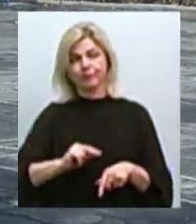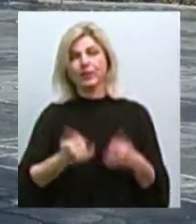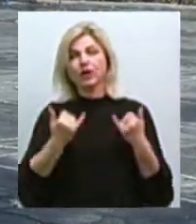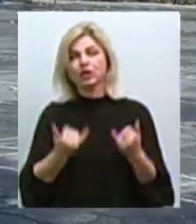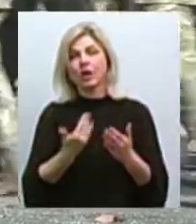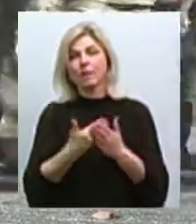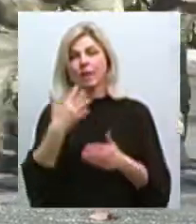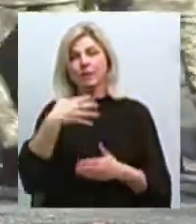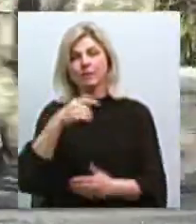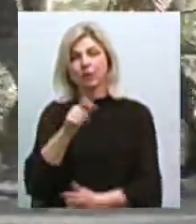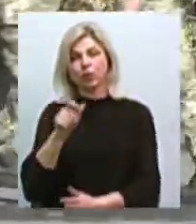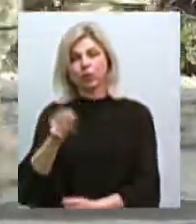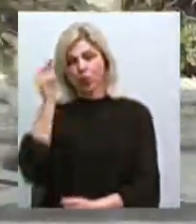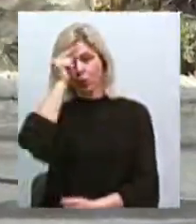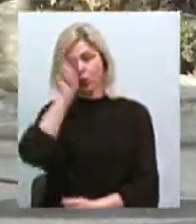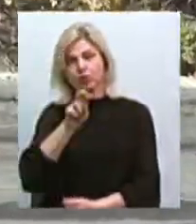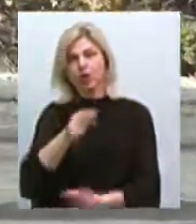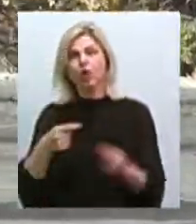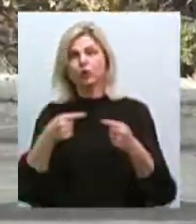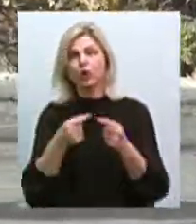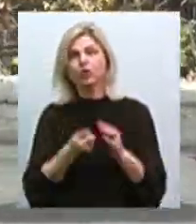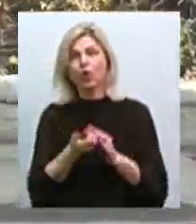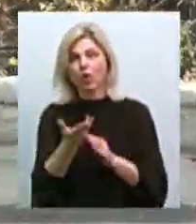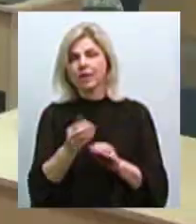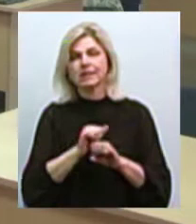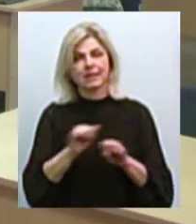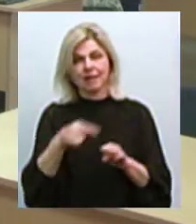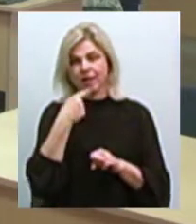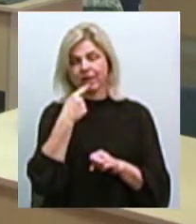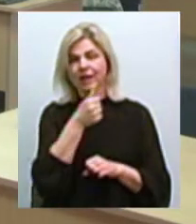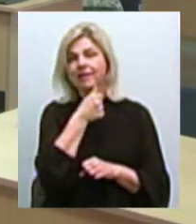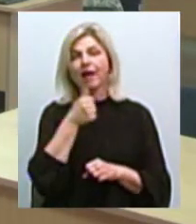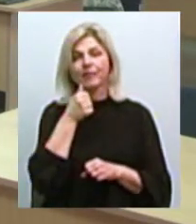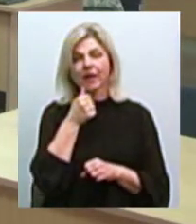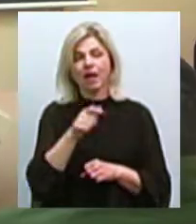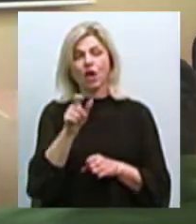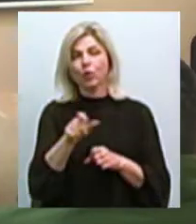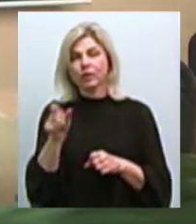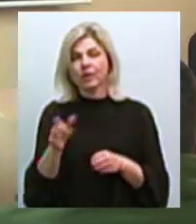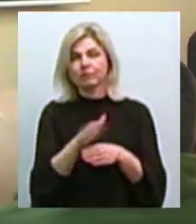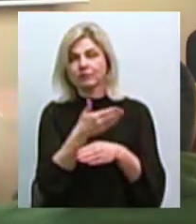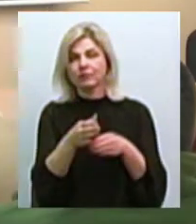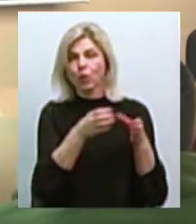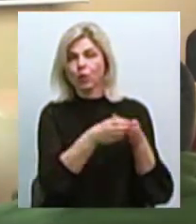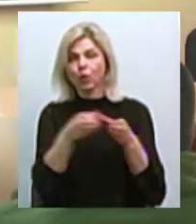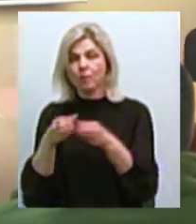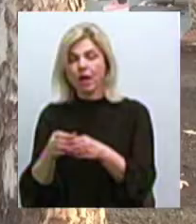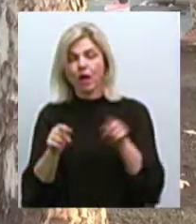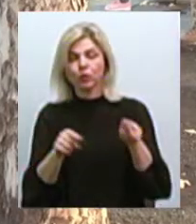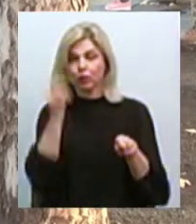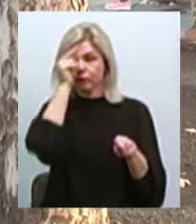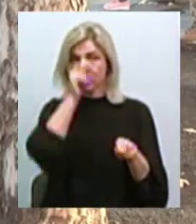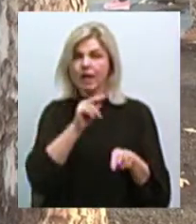осіб. Точну кількість не повідомляють, військова таємниця. Чоловіків розбили на групи, поки одні вивчають теорію,